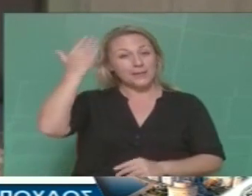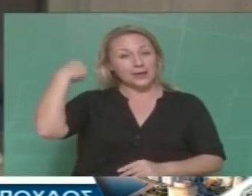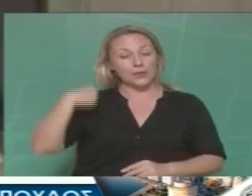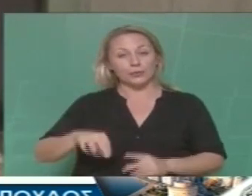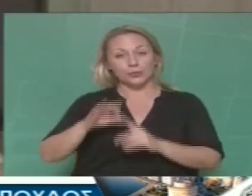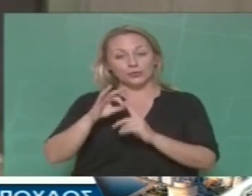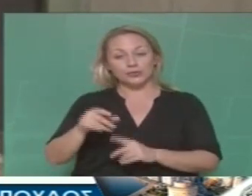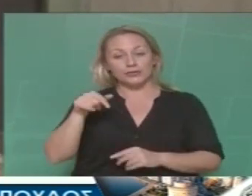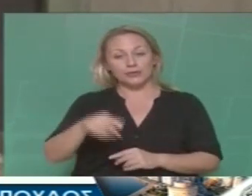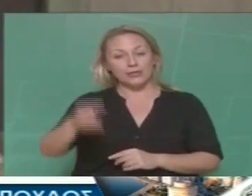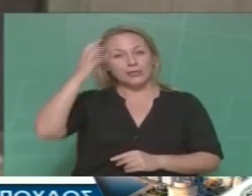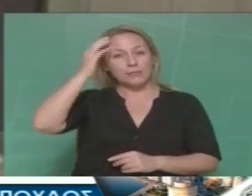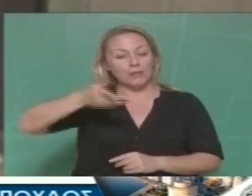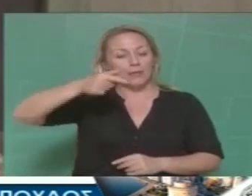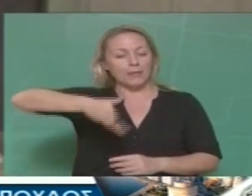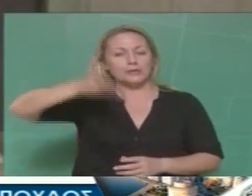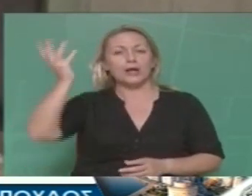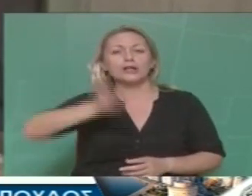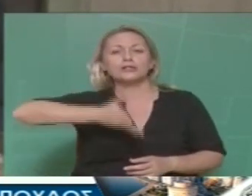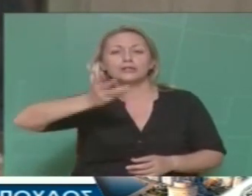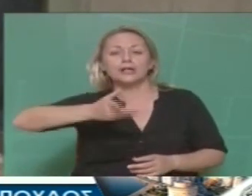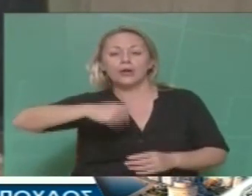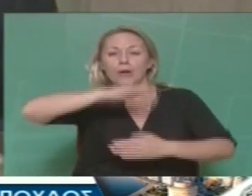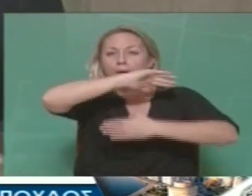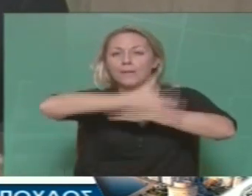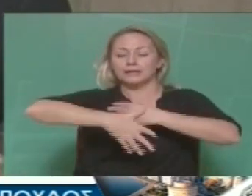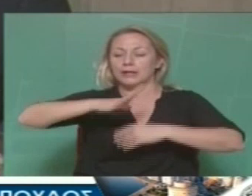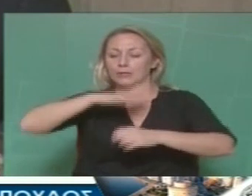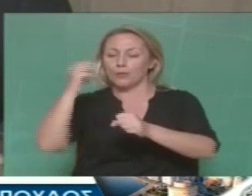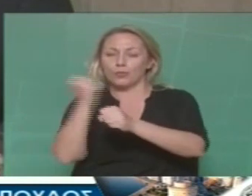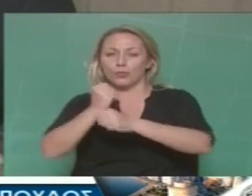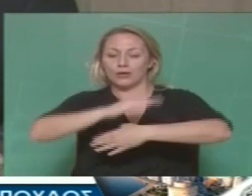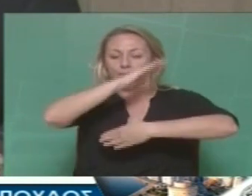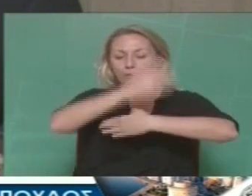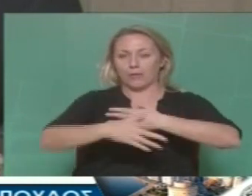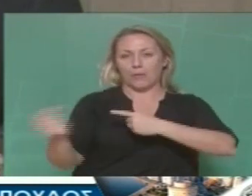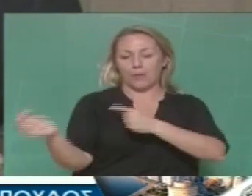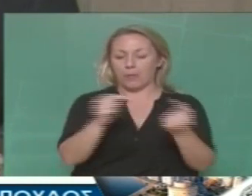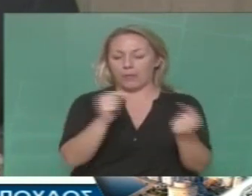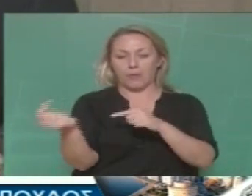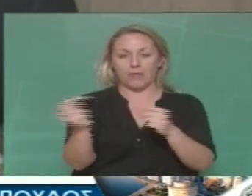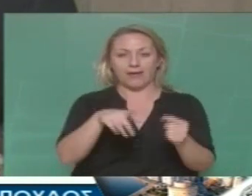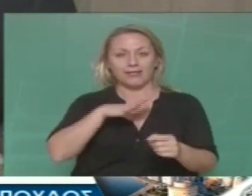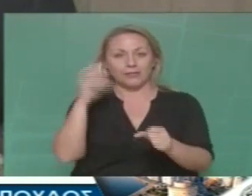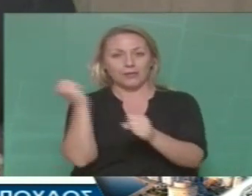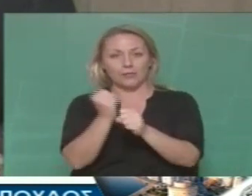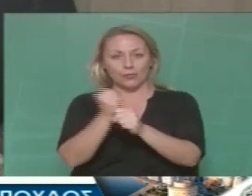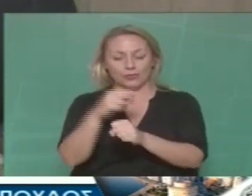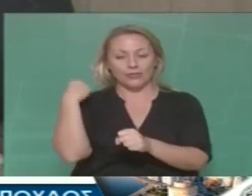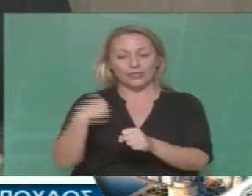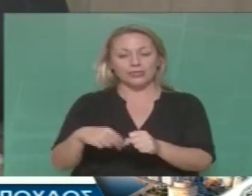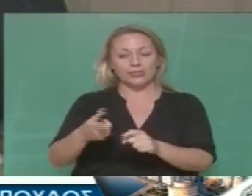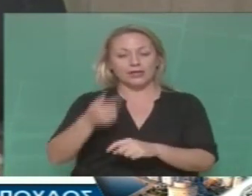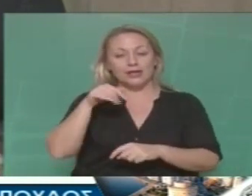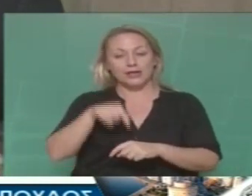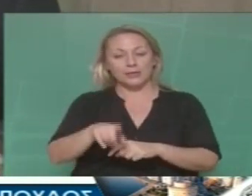Σύμβουλος, το ξύλο που έπεφτε εδώ με τα ΜΑΤ με τους εργαζόμενους του Δήμου, οι οποίοι αρνιόντουσαν τότε, τελικά